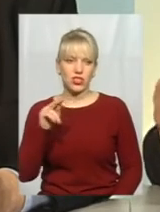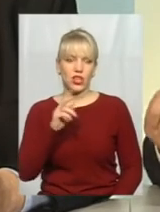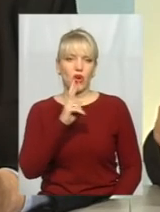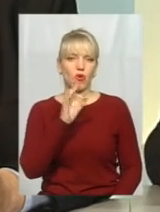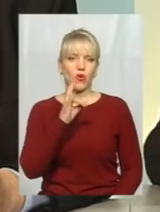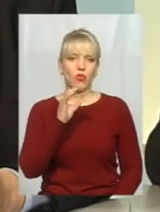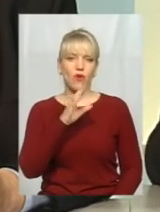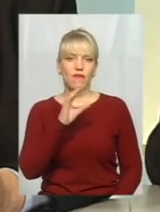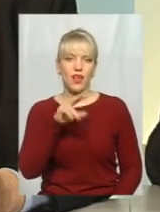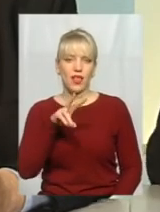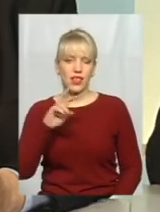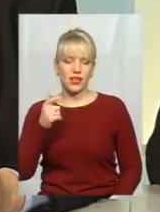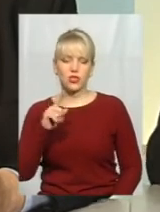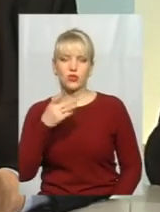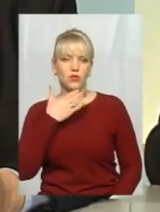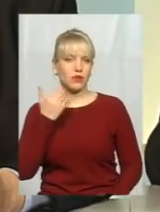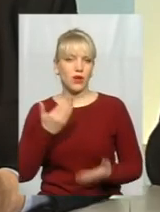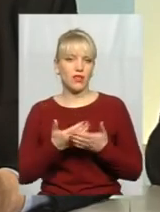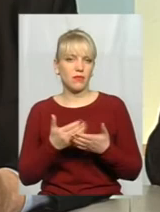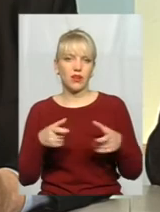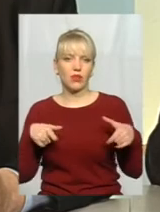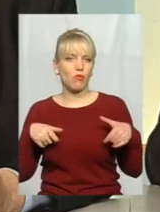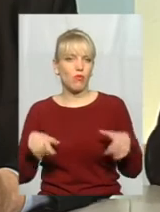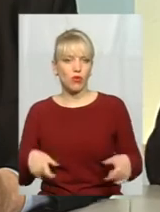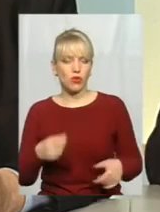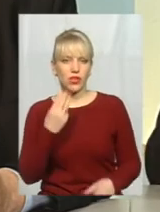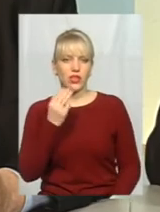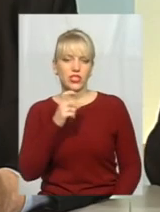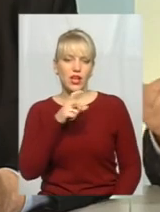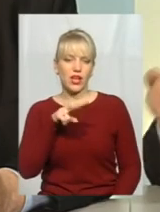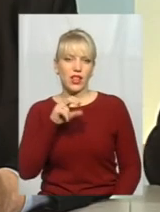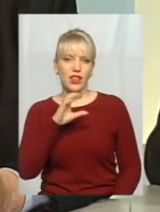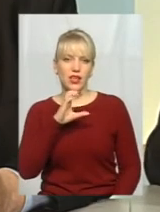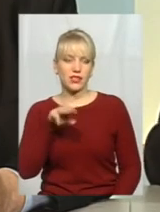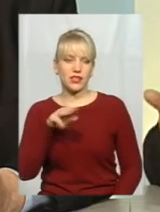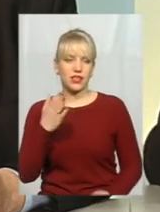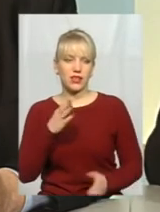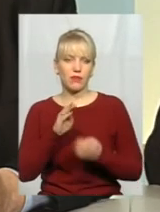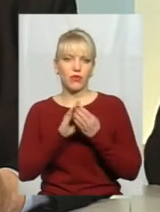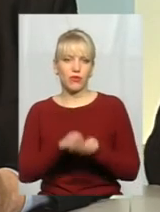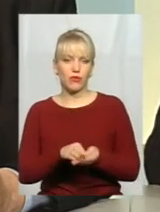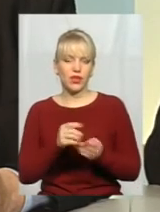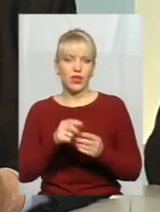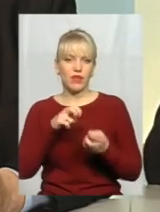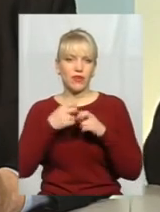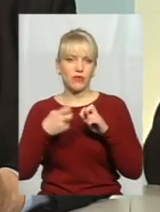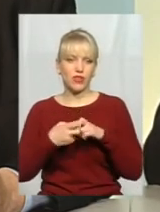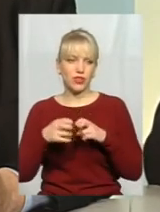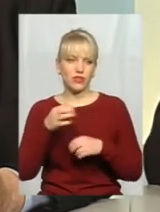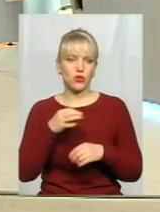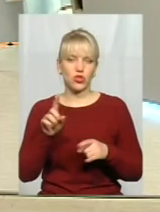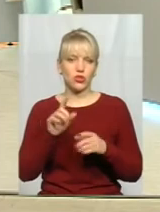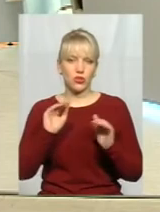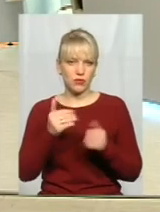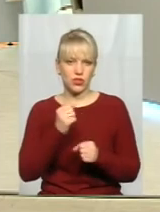наприклад, немає того самого полковника Шелеста, який похоронений в Осмолоді, в Івано-Франківській області? Він що,